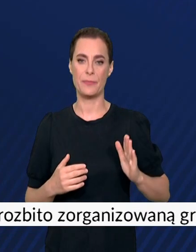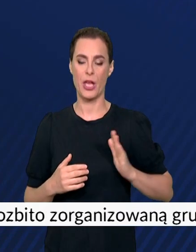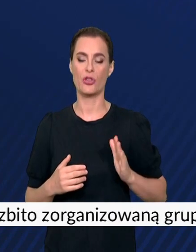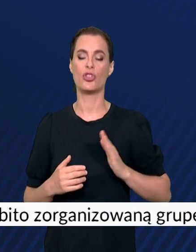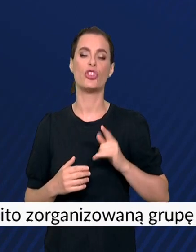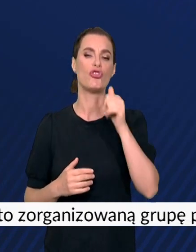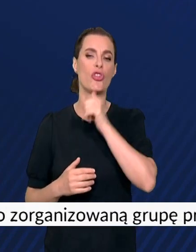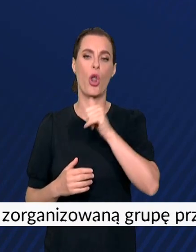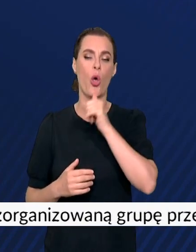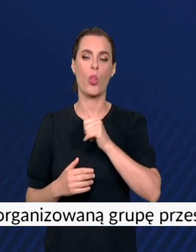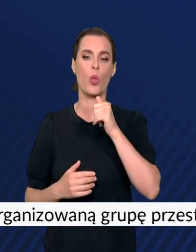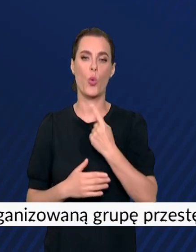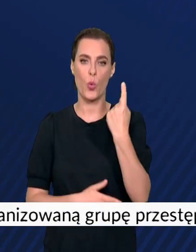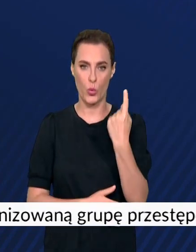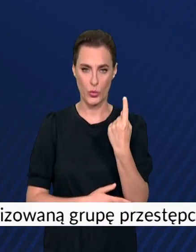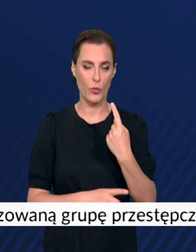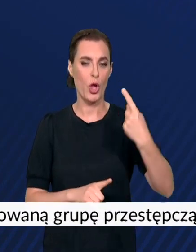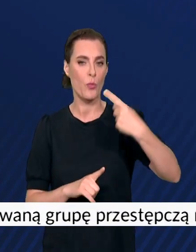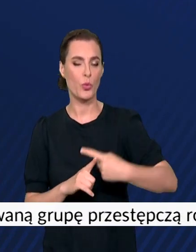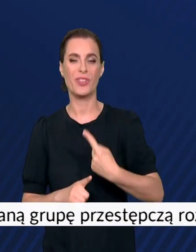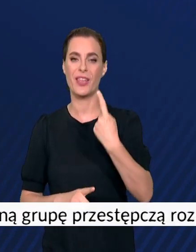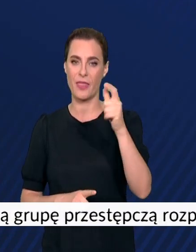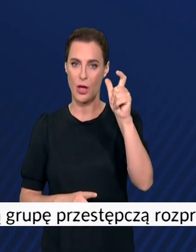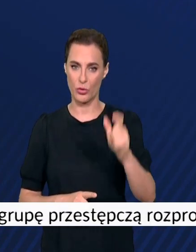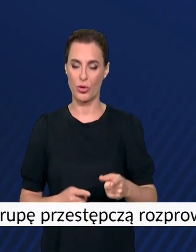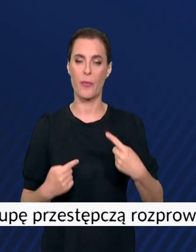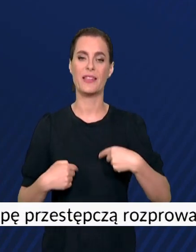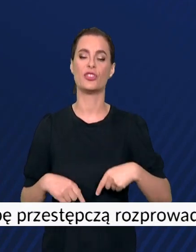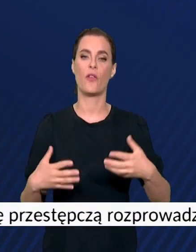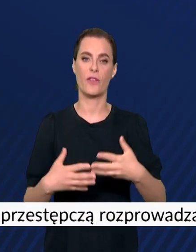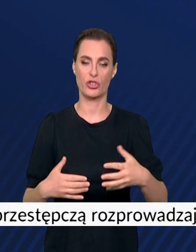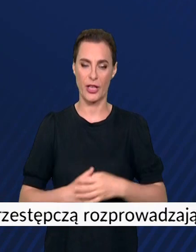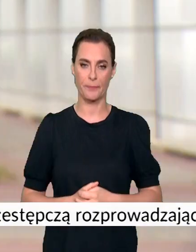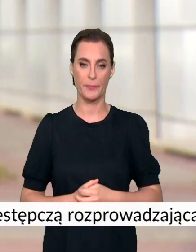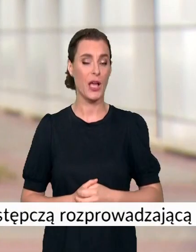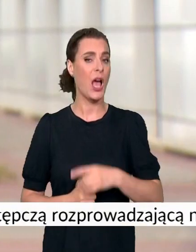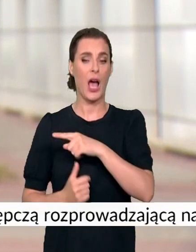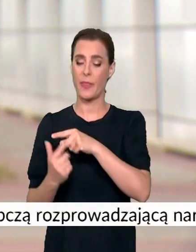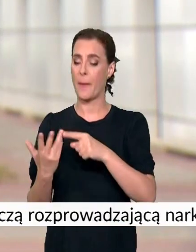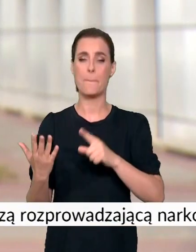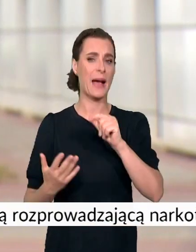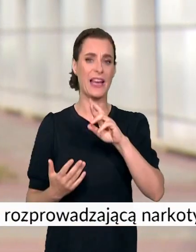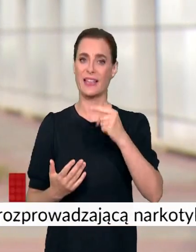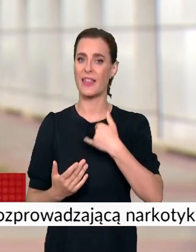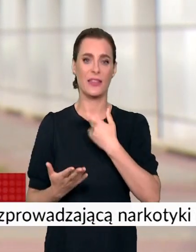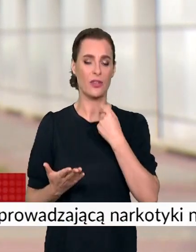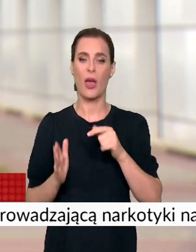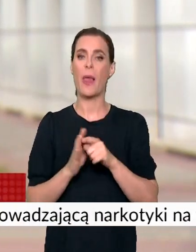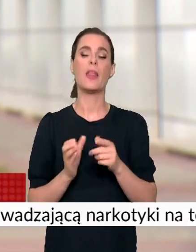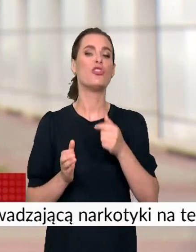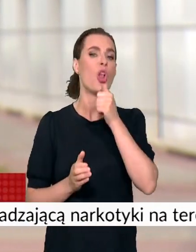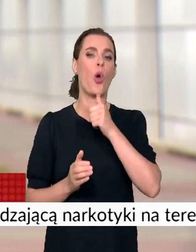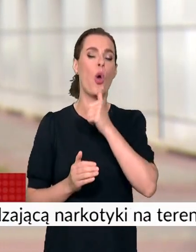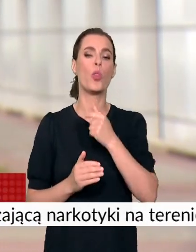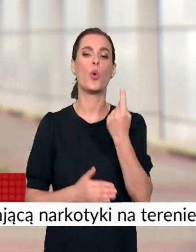Zielony Ursus. Oraz jedna ze Stowarzyszenia Obywatelskiego w Ursusie. Parytety nie są zachowane. Bezpieczny i Zielony Ursus jest najmniejszym klubem.